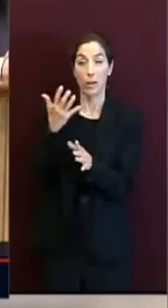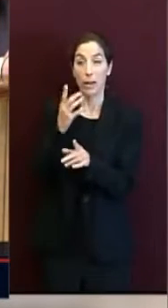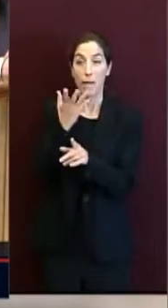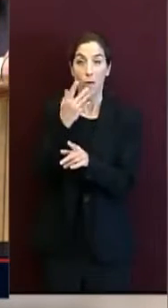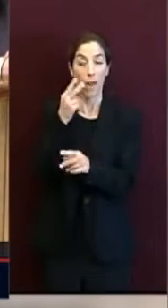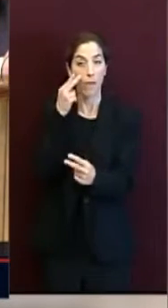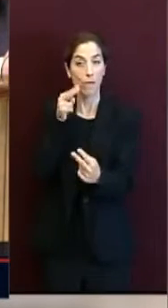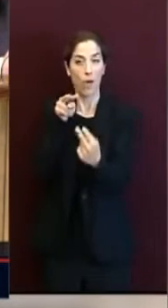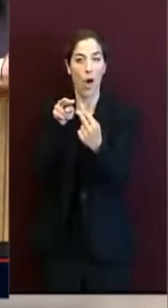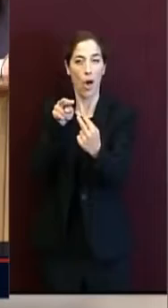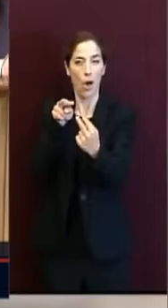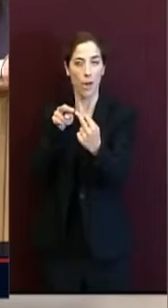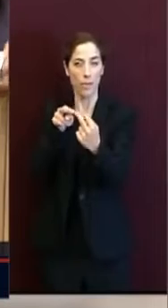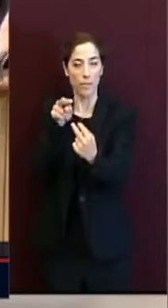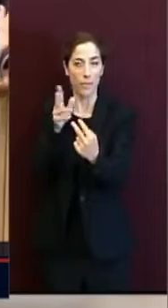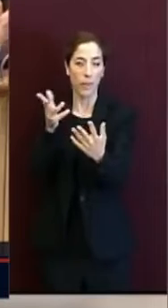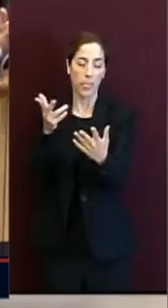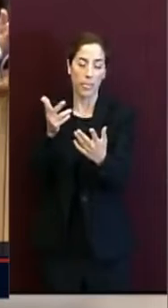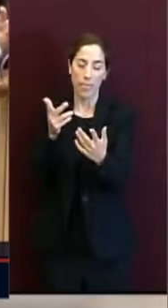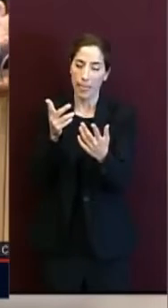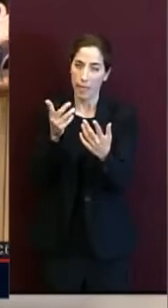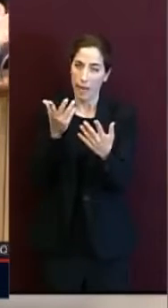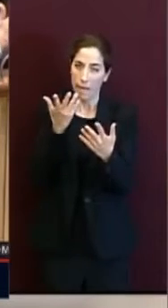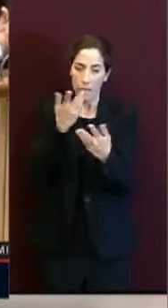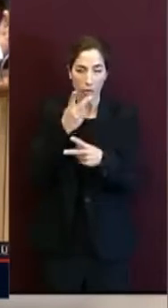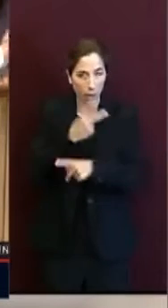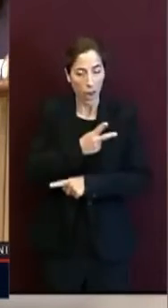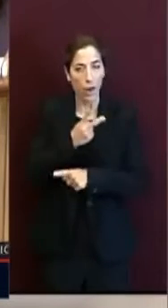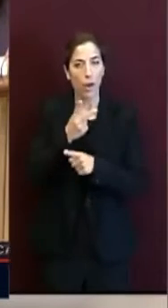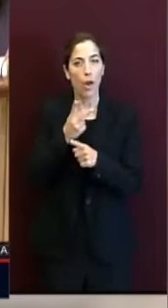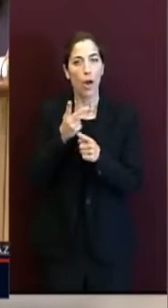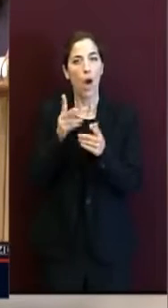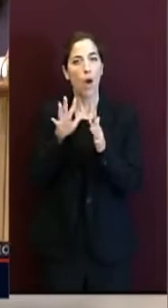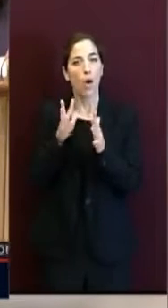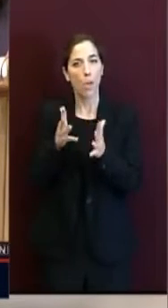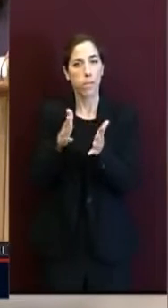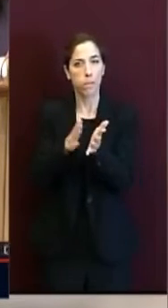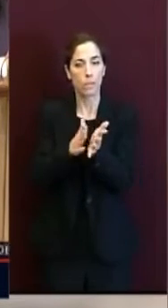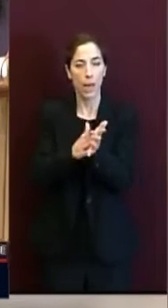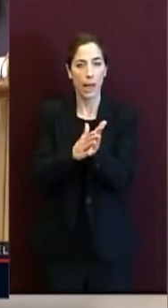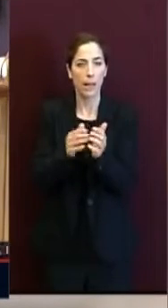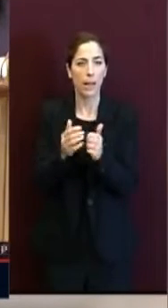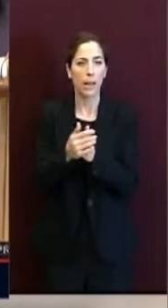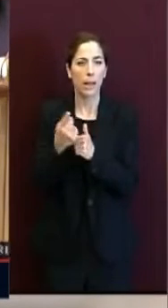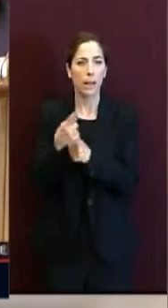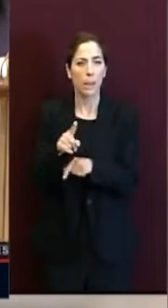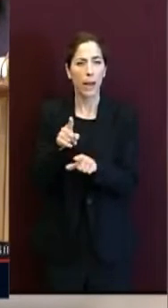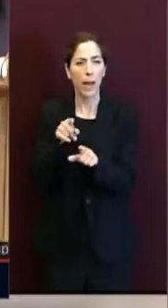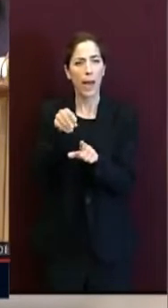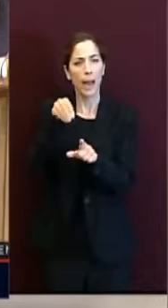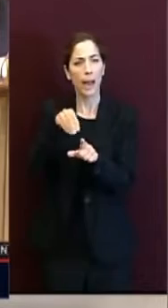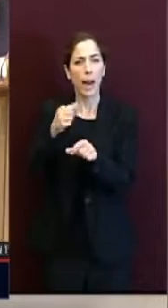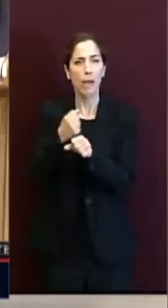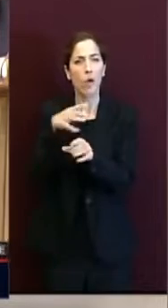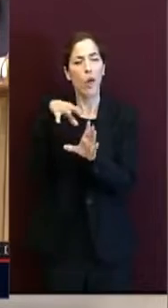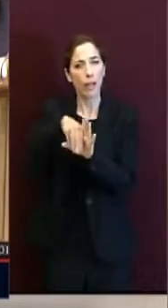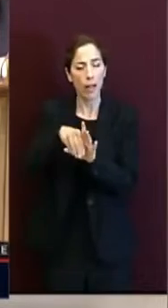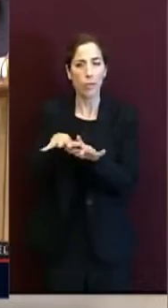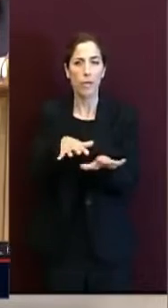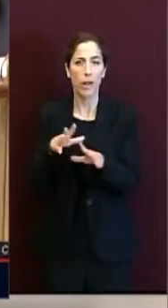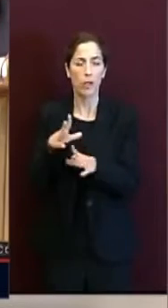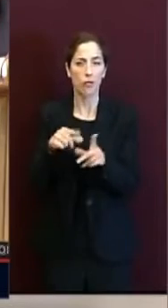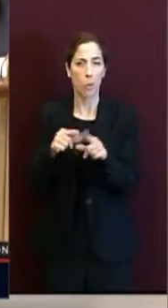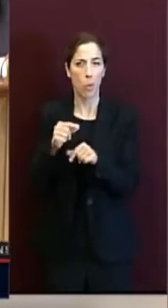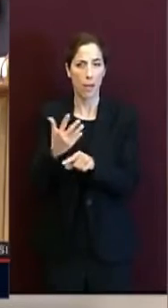occhi perché veramente le volevo fare i complimenti per l'OVA che è fatta sul Movimento 5 Stelle e volevo fare i complimenti al